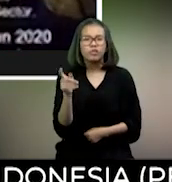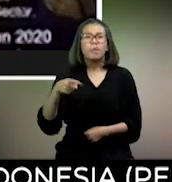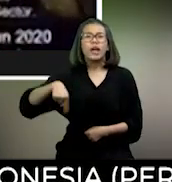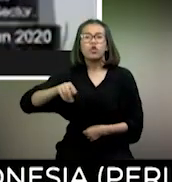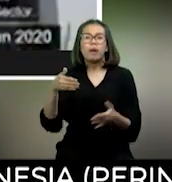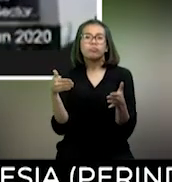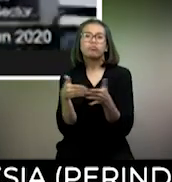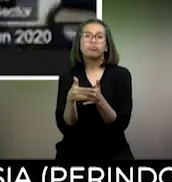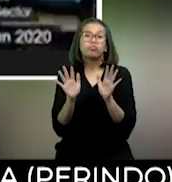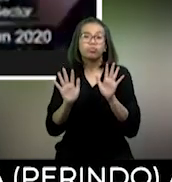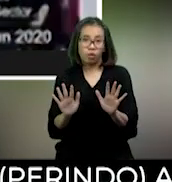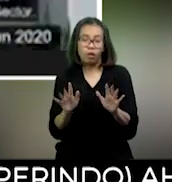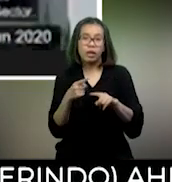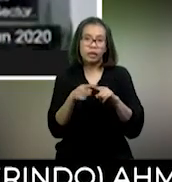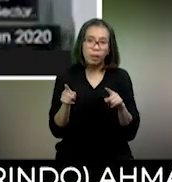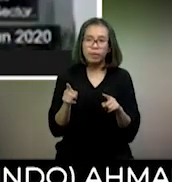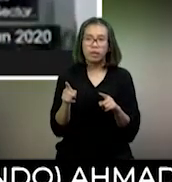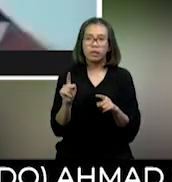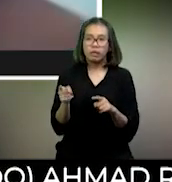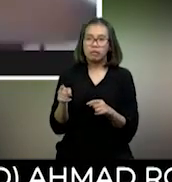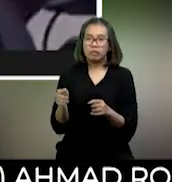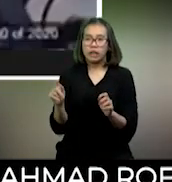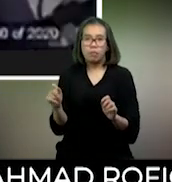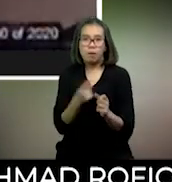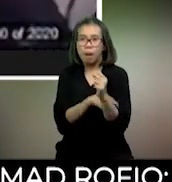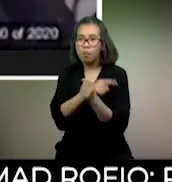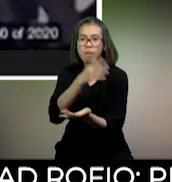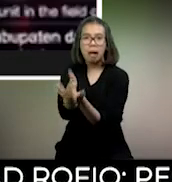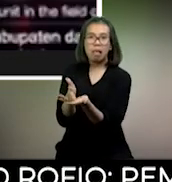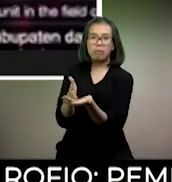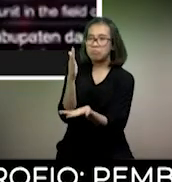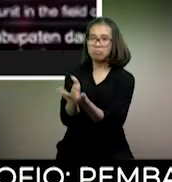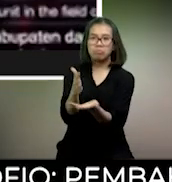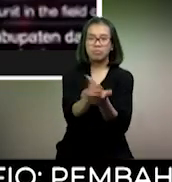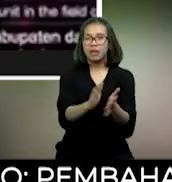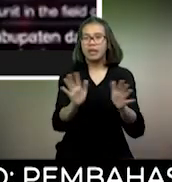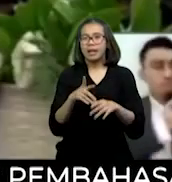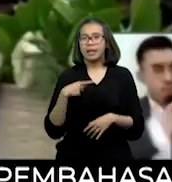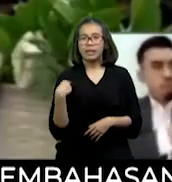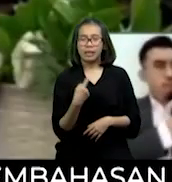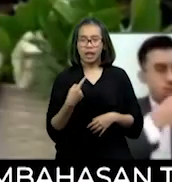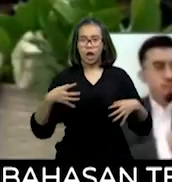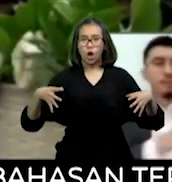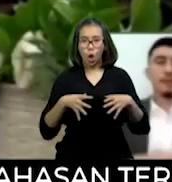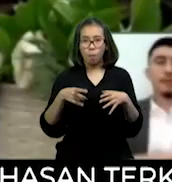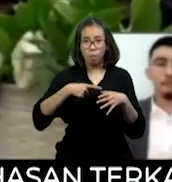tetapi mereka tidak perlu dibatasi. Layaknya kita, mereka adalah kelompok yang dapat menjadi mesin